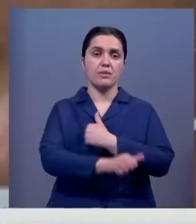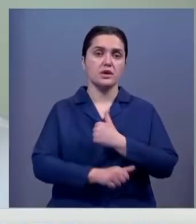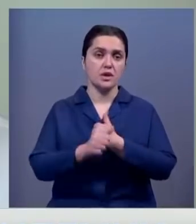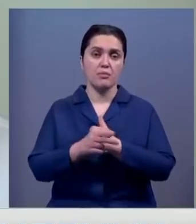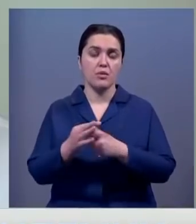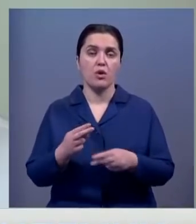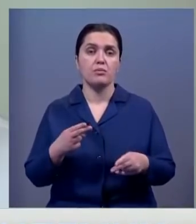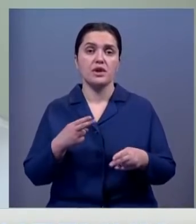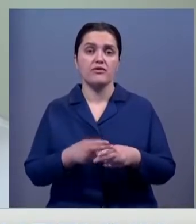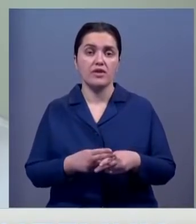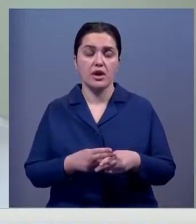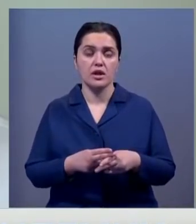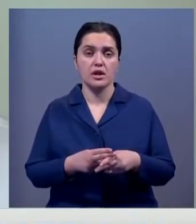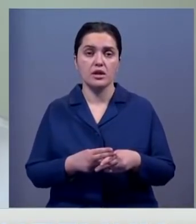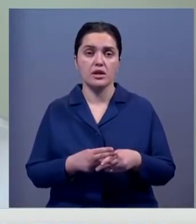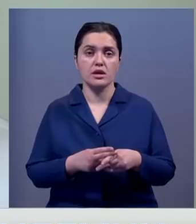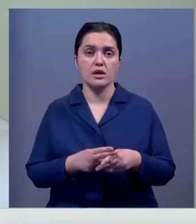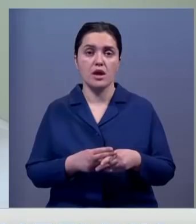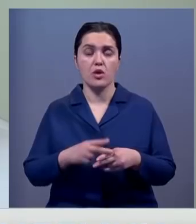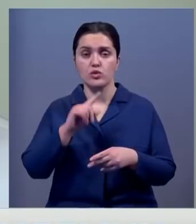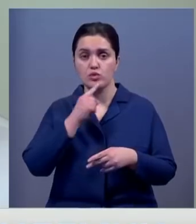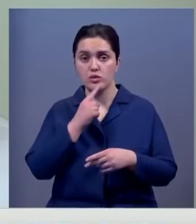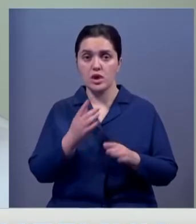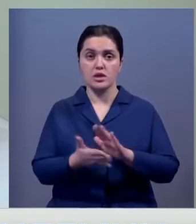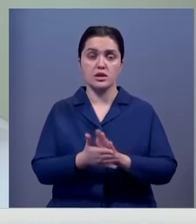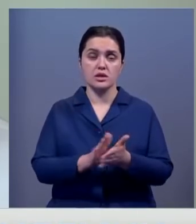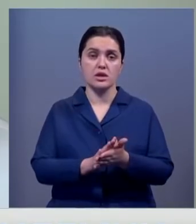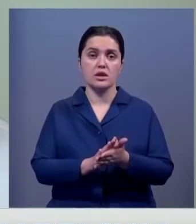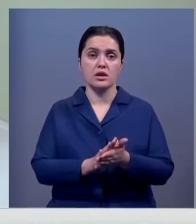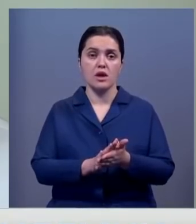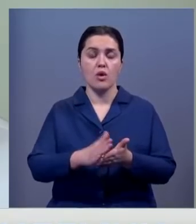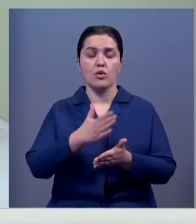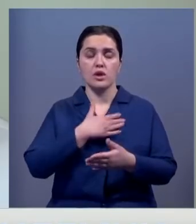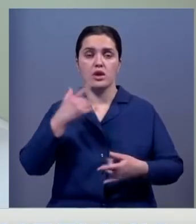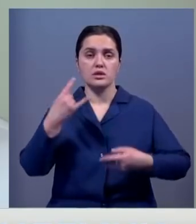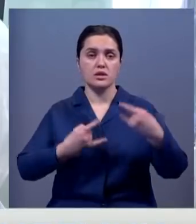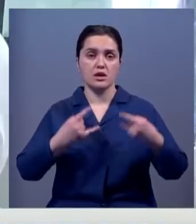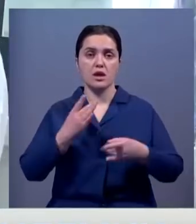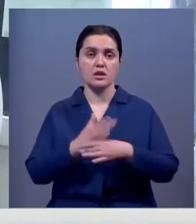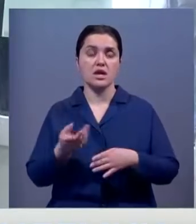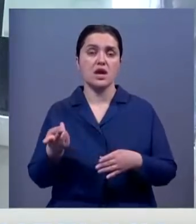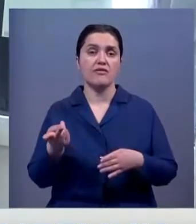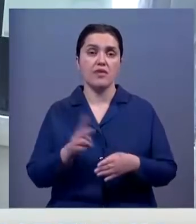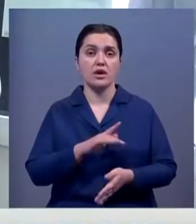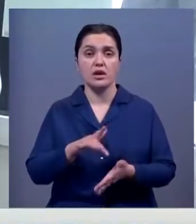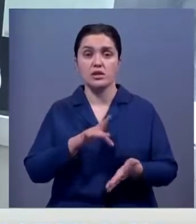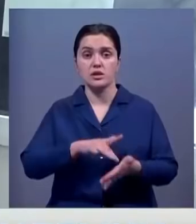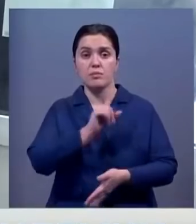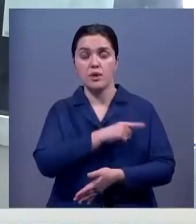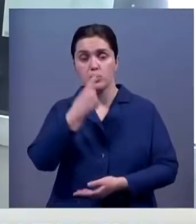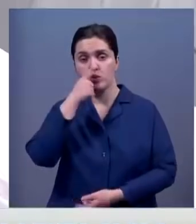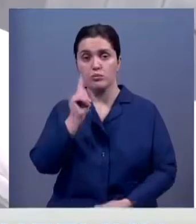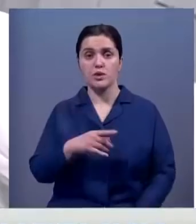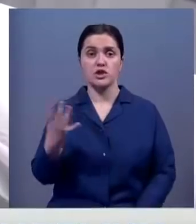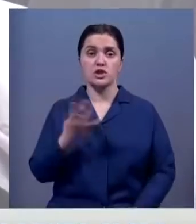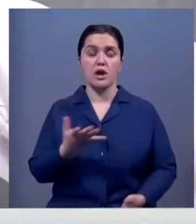профилактике эпидемической непростой ситуации. На наших ледэкранах, которые расположены в обеих корпусах. В городской поликлинике номер 4